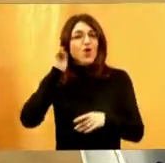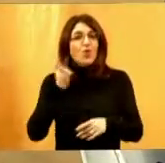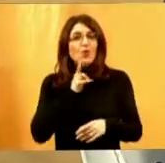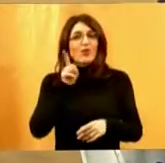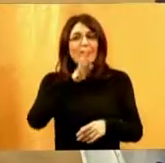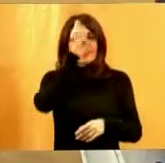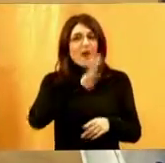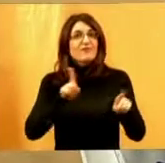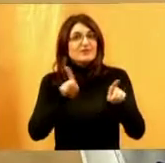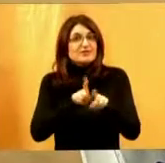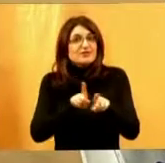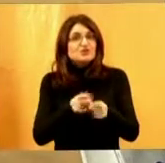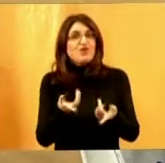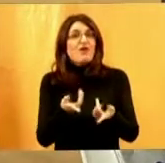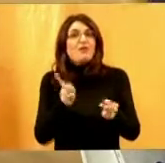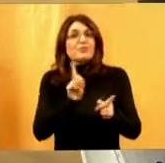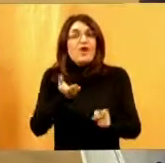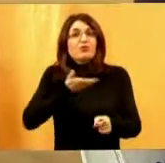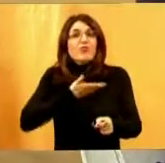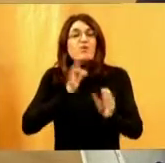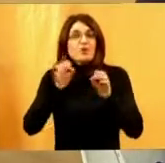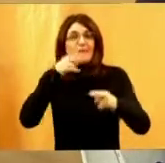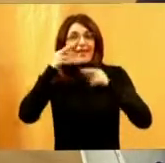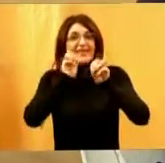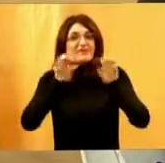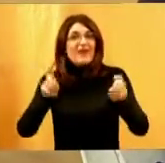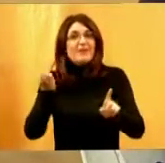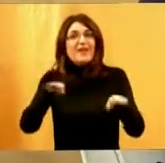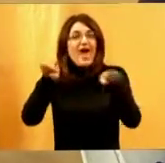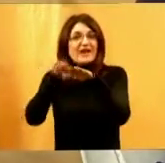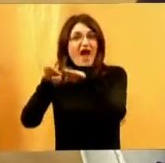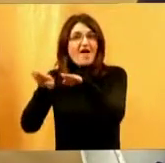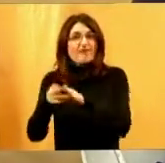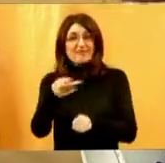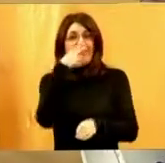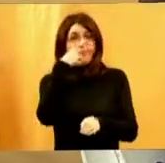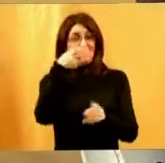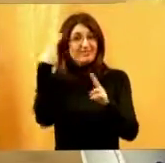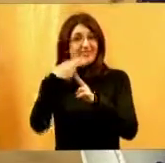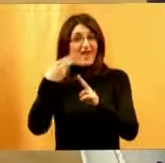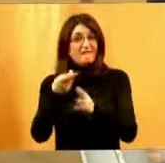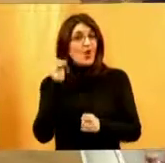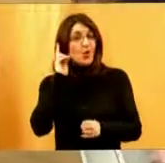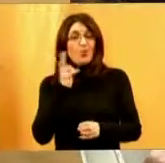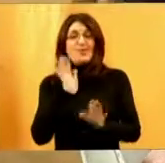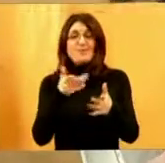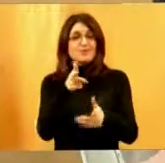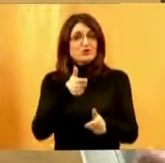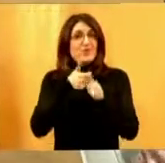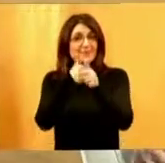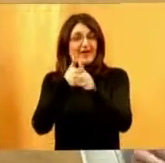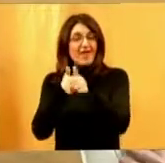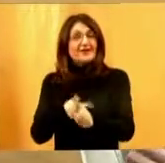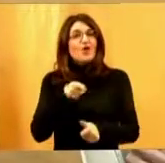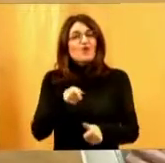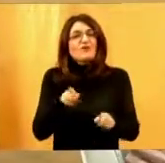i nagluhi, a koji su isto prikraćeni i nisu u ravnom prvom položaju, je li tako, kad gledaju emisije ovo i ono. I oni su tu